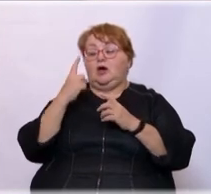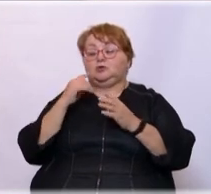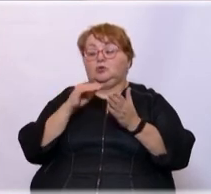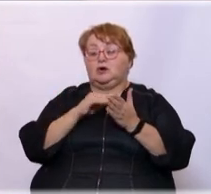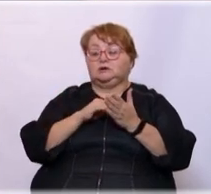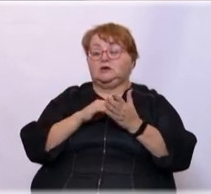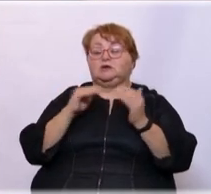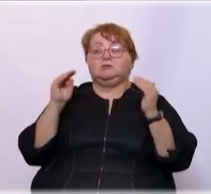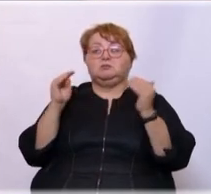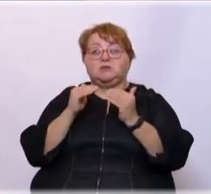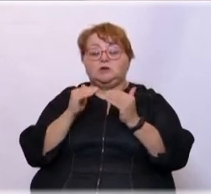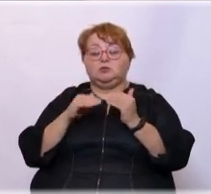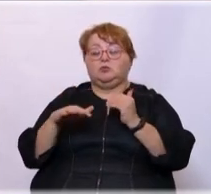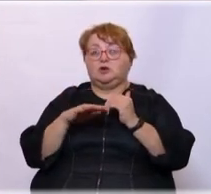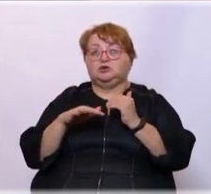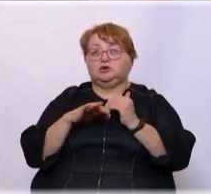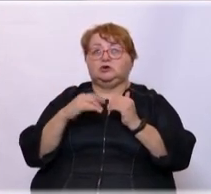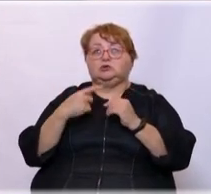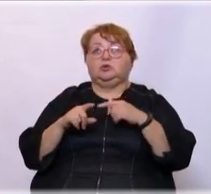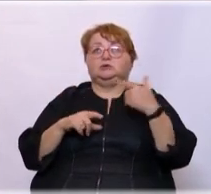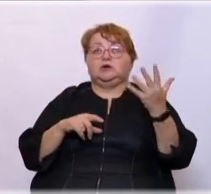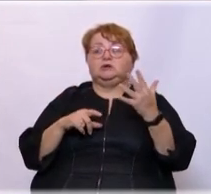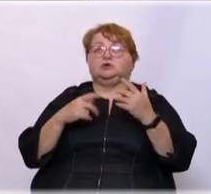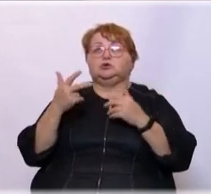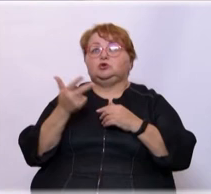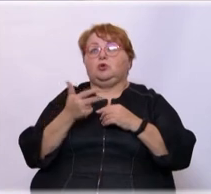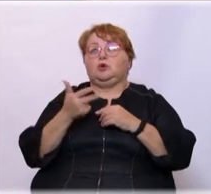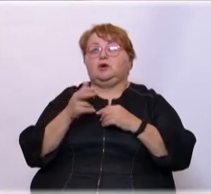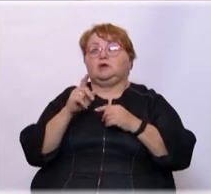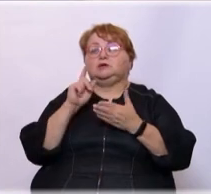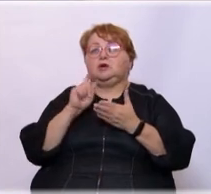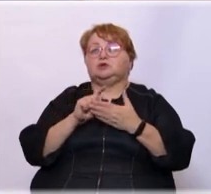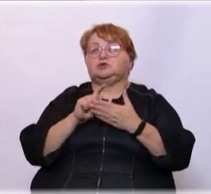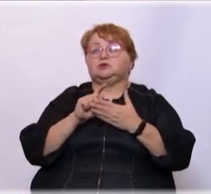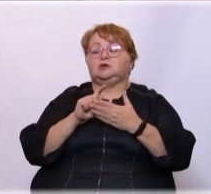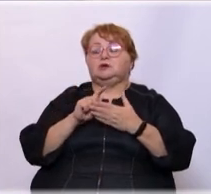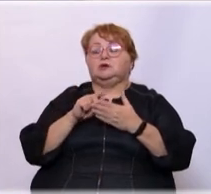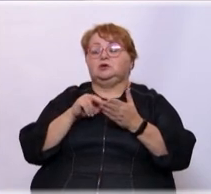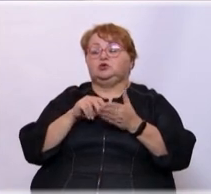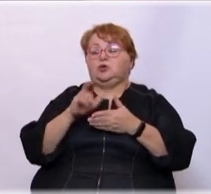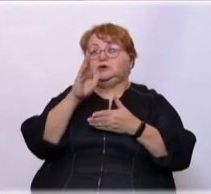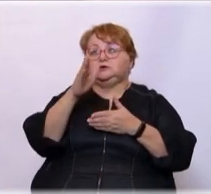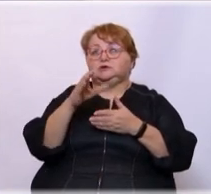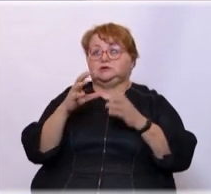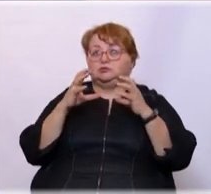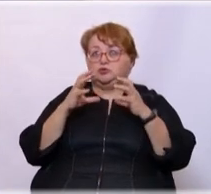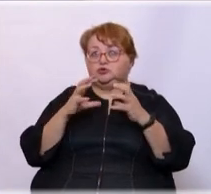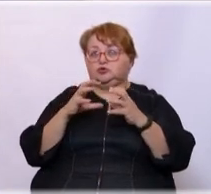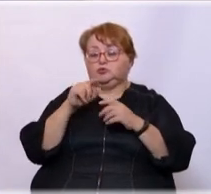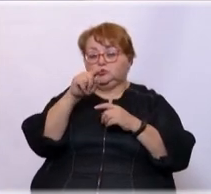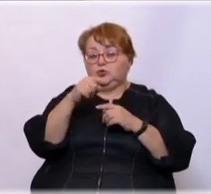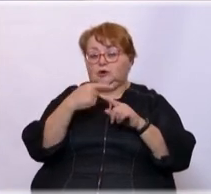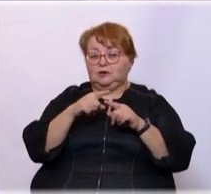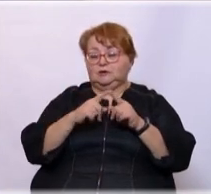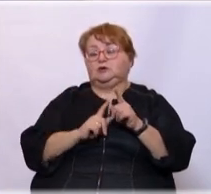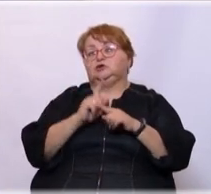Хотя бы минимум на своей площадке. И с той стороны трое. Они уже должны дойти с мячом до того исходной